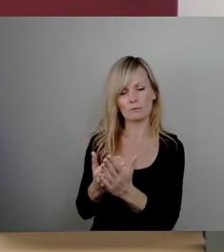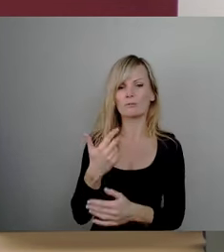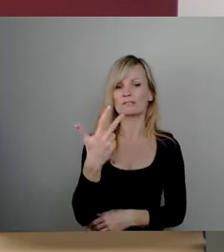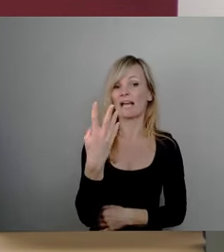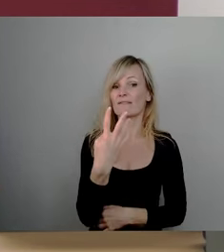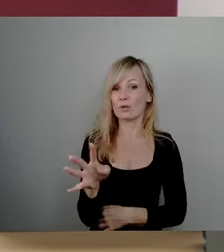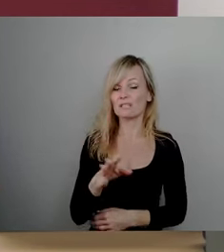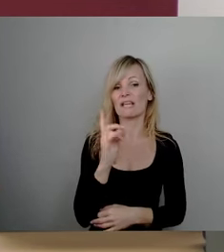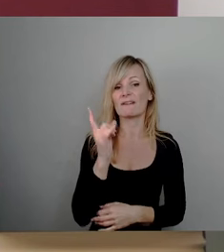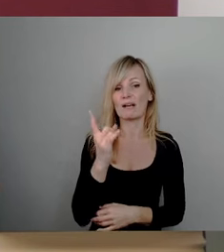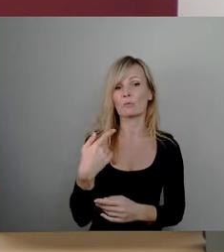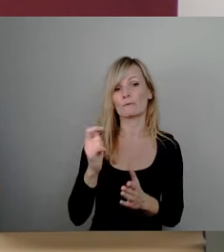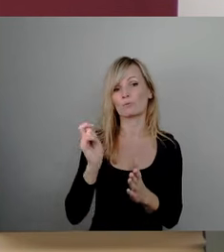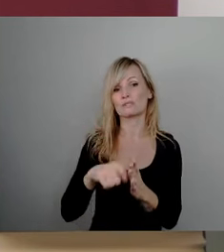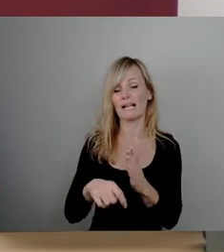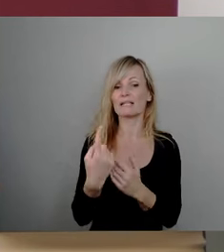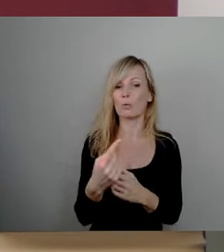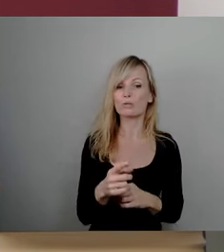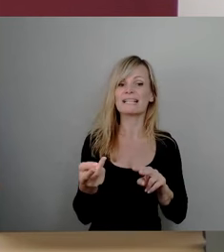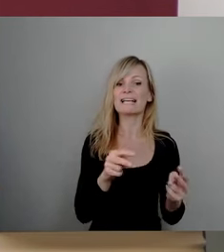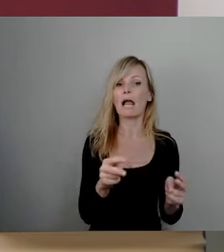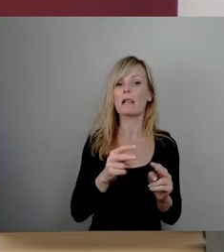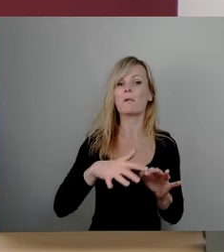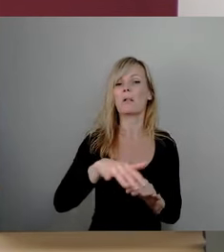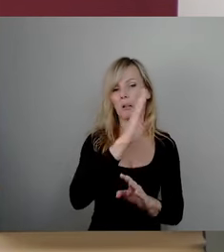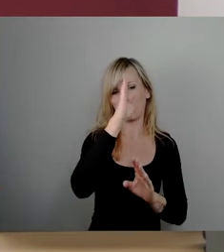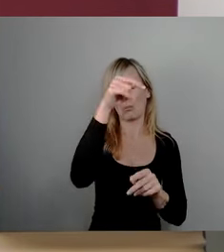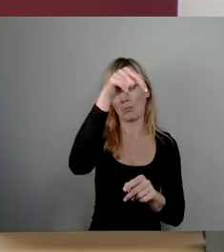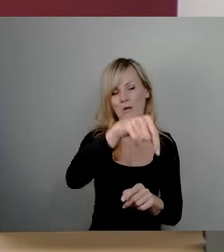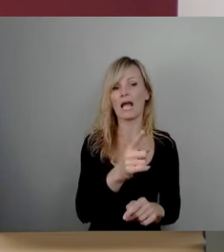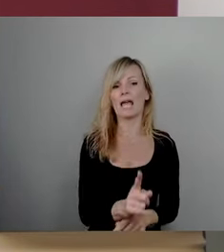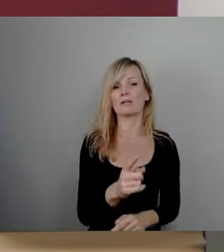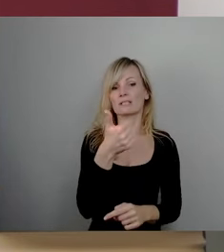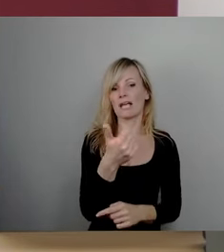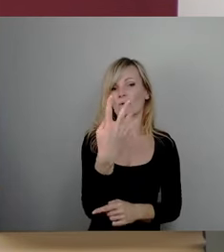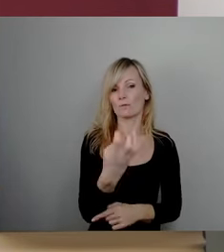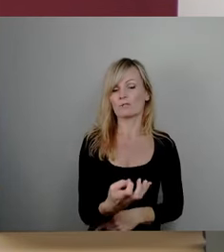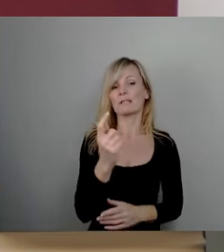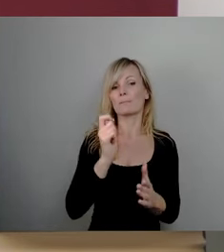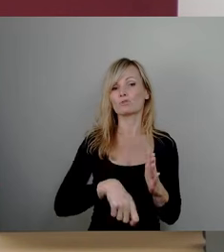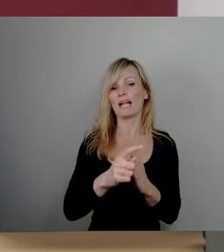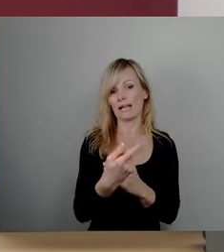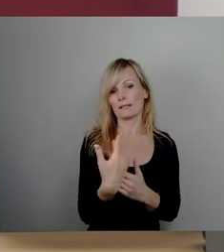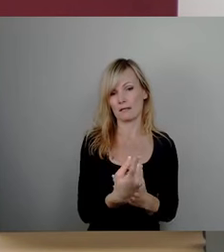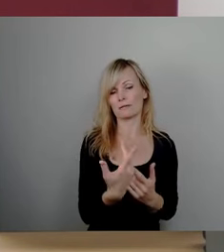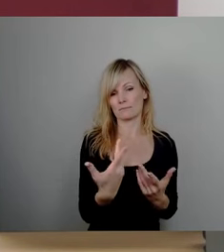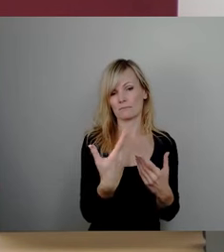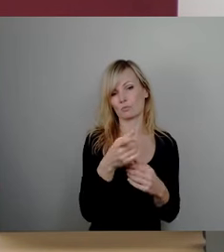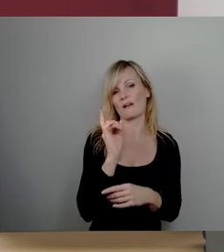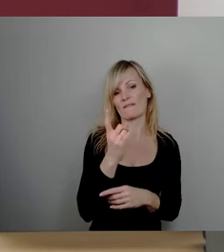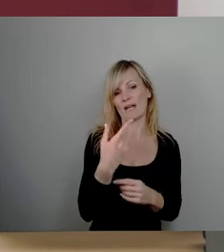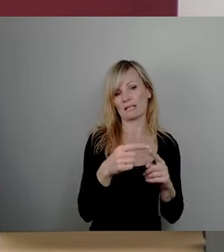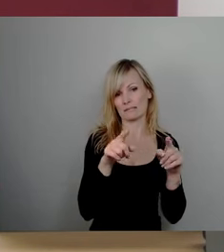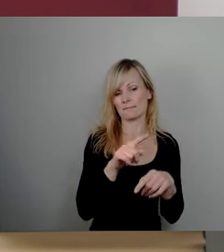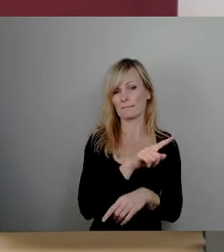und wegen ordnungswidrigen Grillen 41 verwahren bzw. Bußgelder erlassen bis zum 22.10. dieses